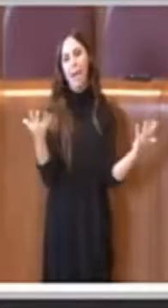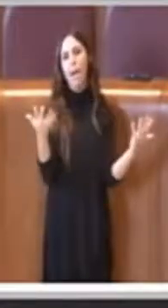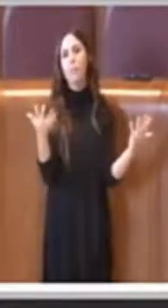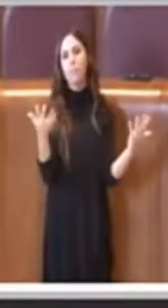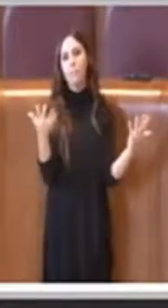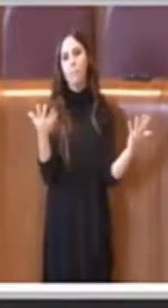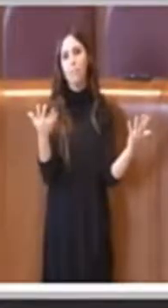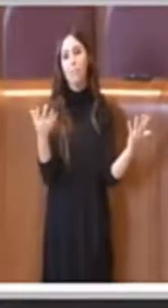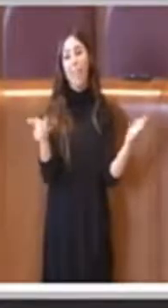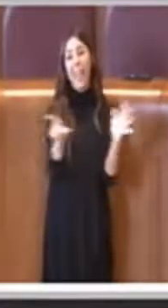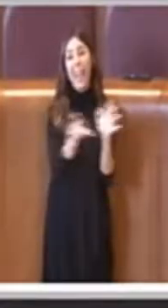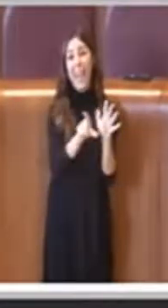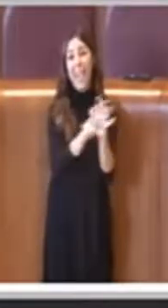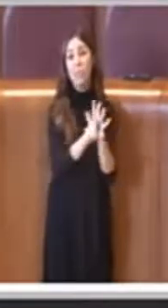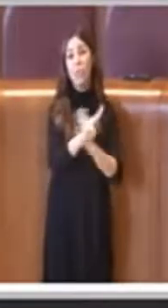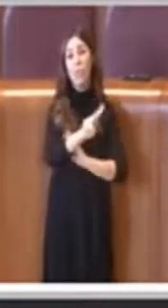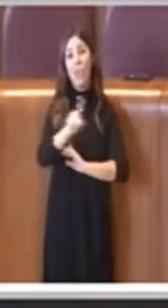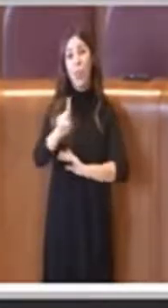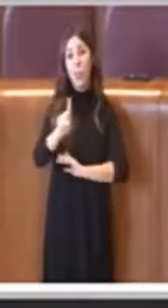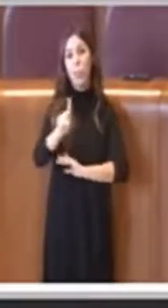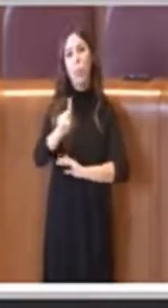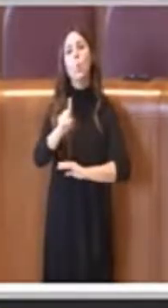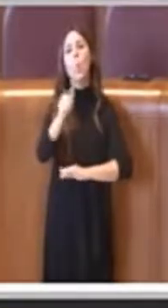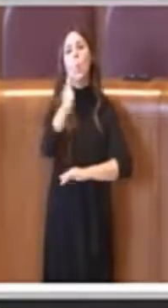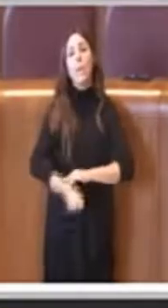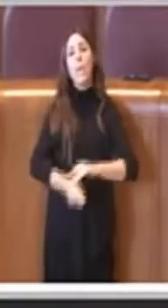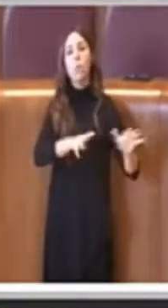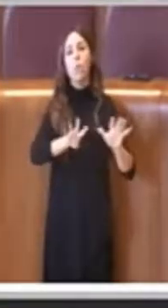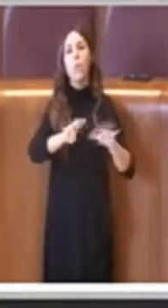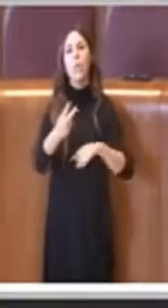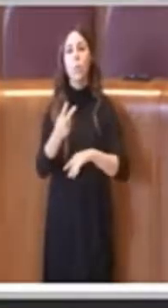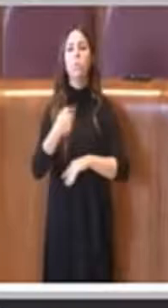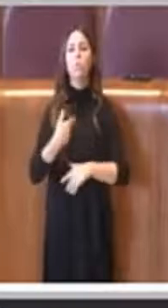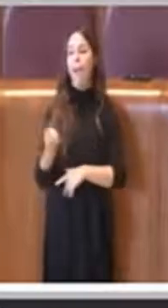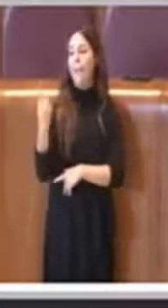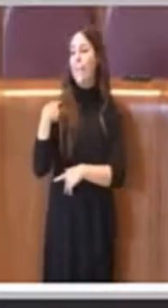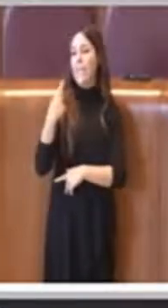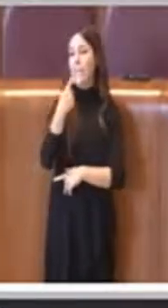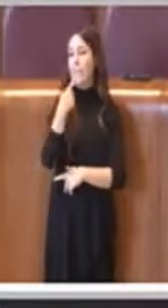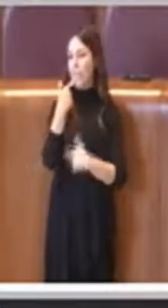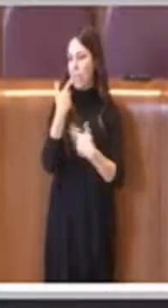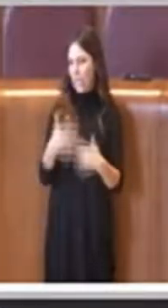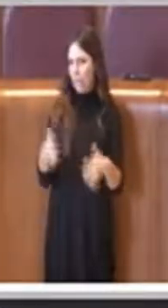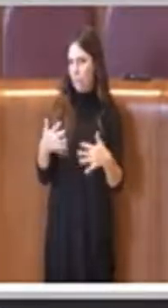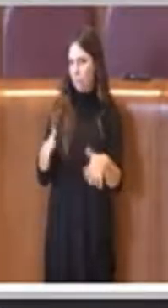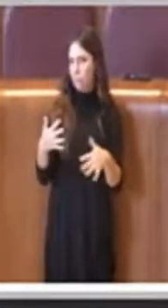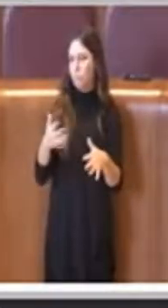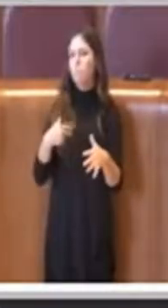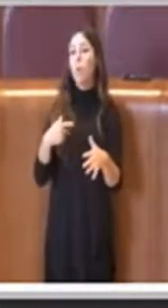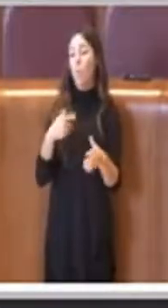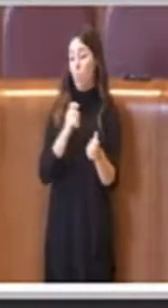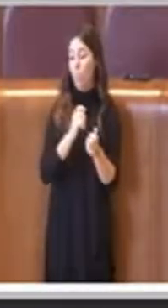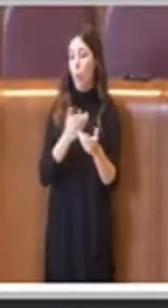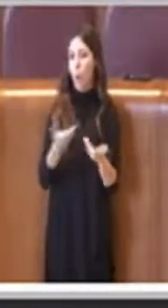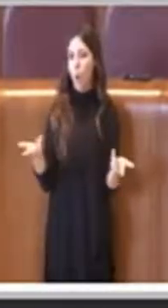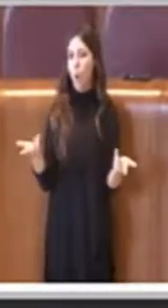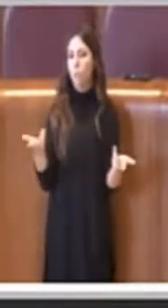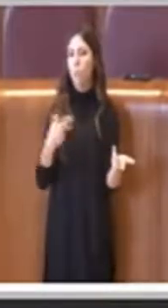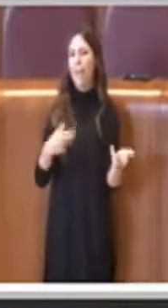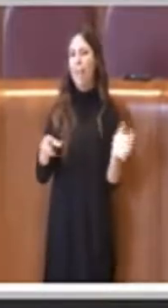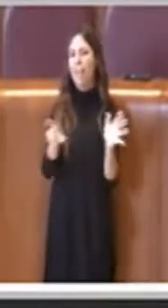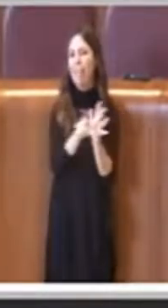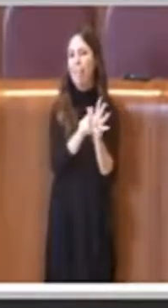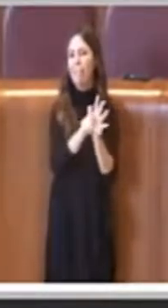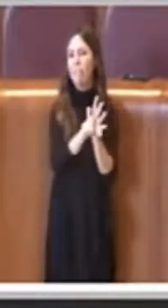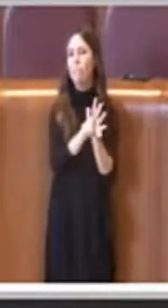21 del 92 che è stata citata ieri più volte durante la discussione è una legge che